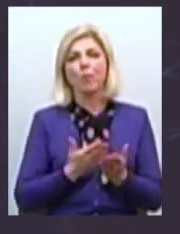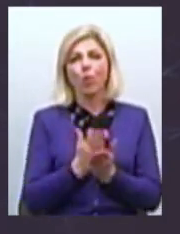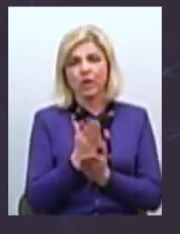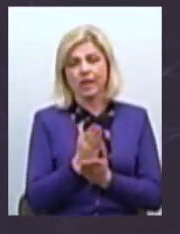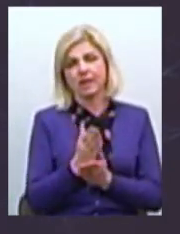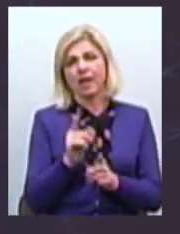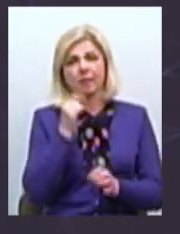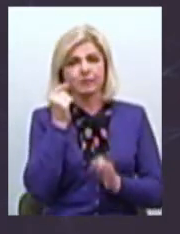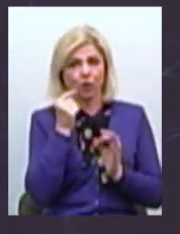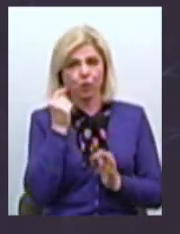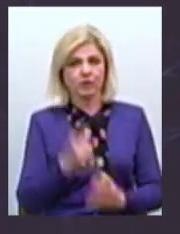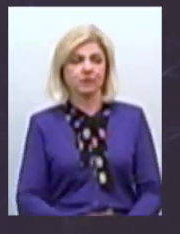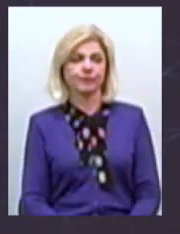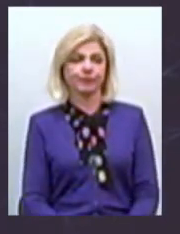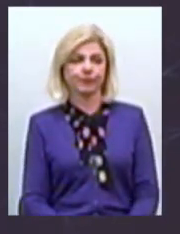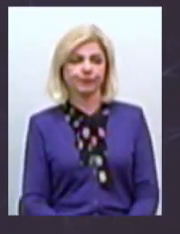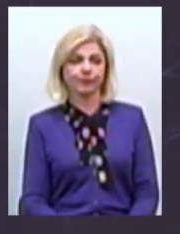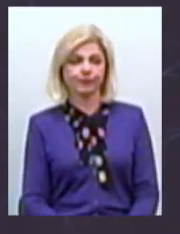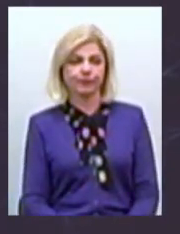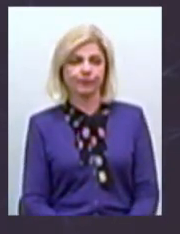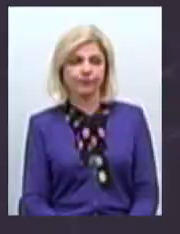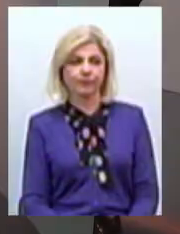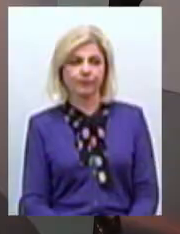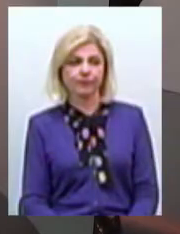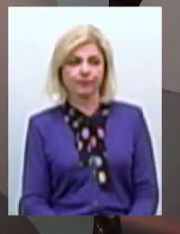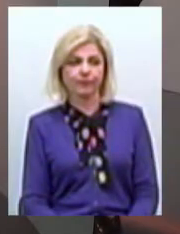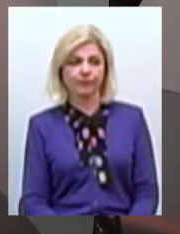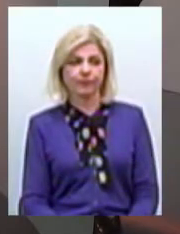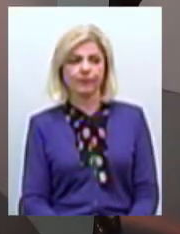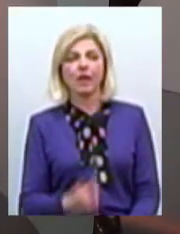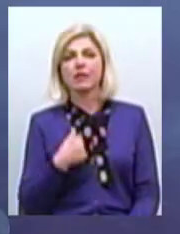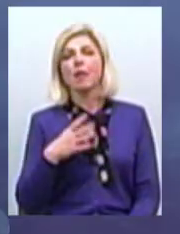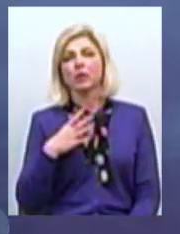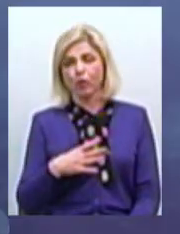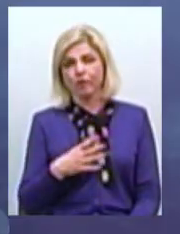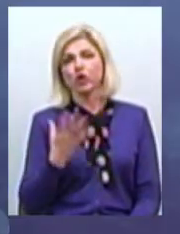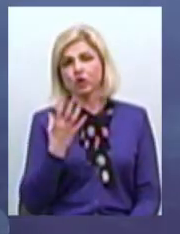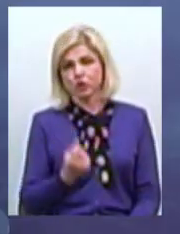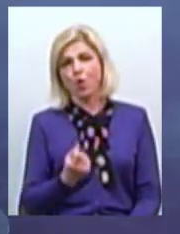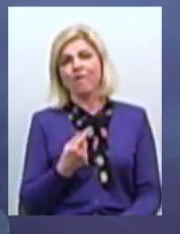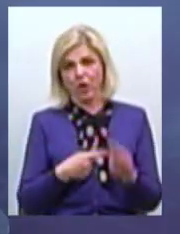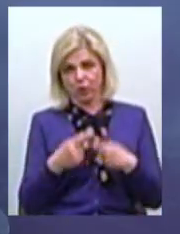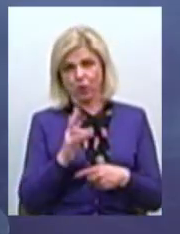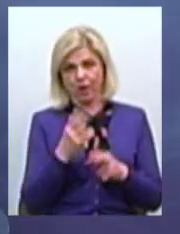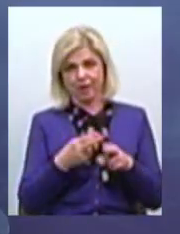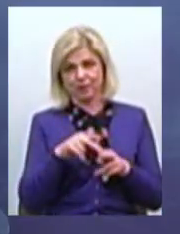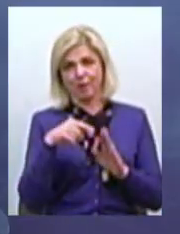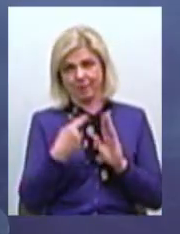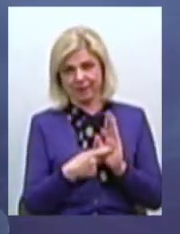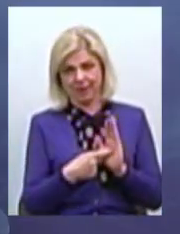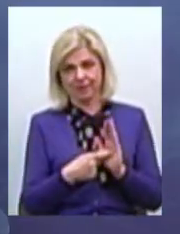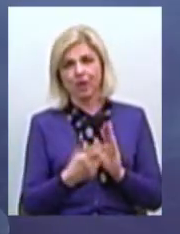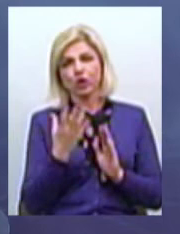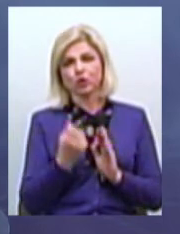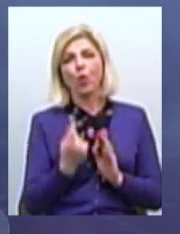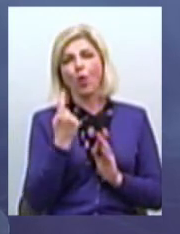спекуляції Дякую, Вікторія, перепрошую Але нам все одно доведеться ще до цього питання повертатися Можу забігаючи наперед сказати, вибачайте Ще один